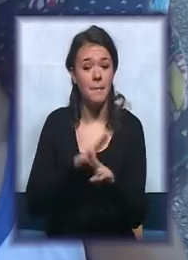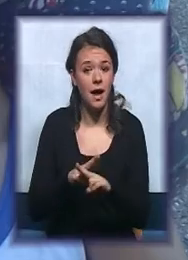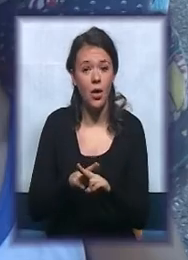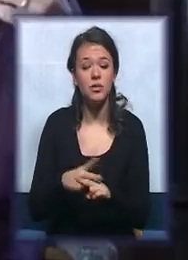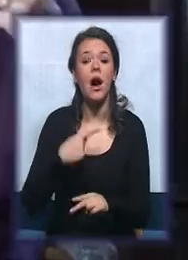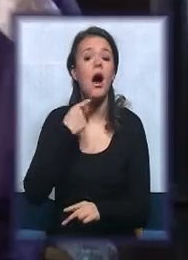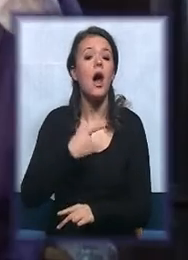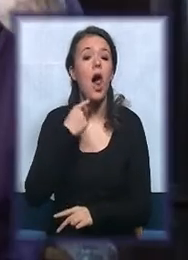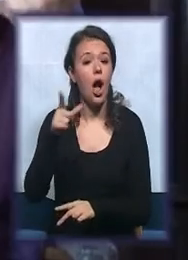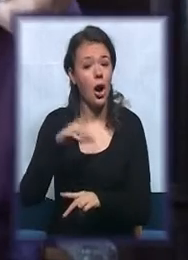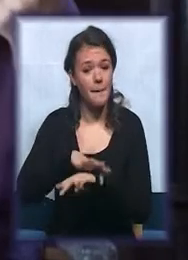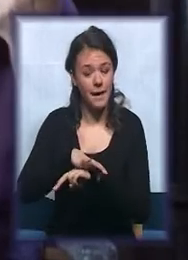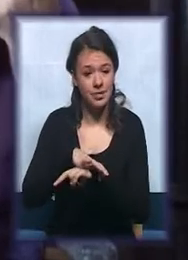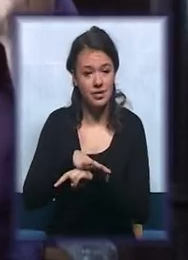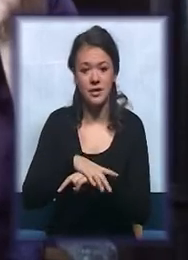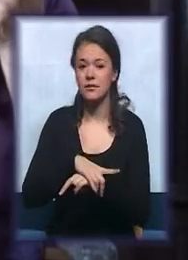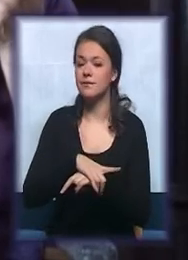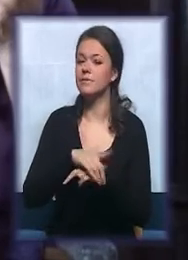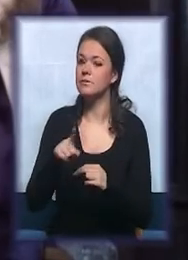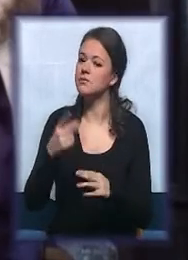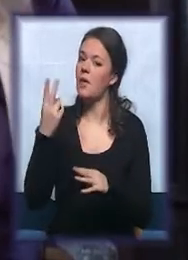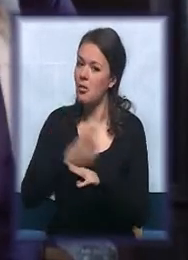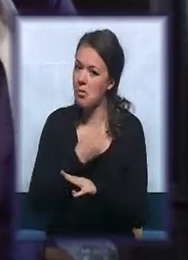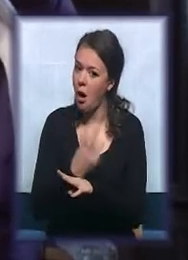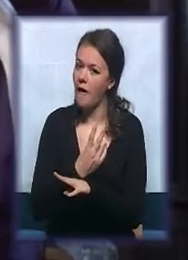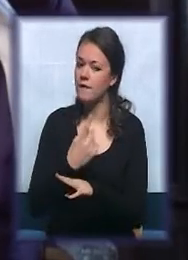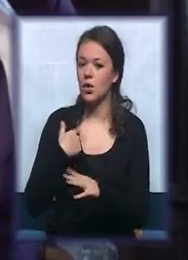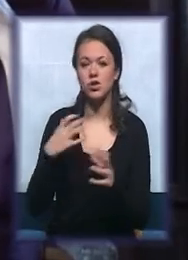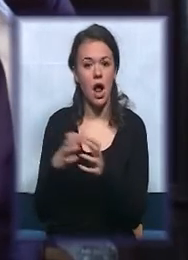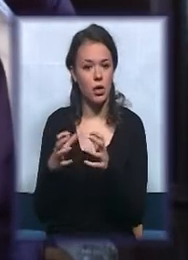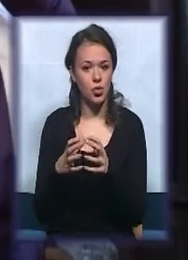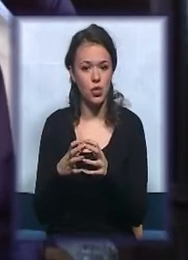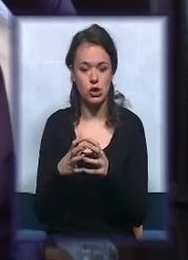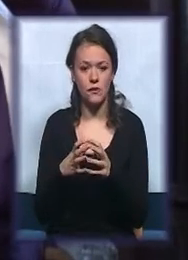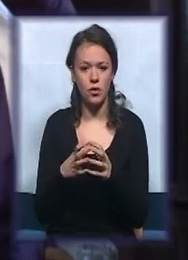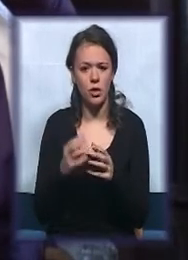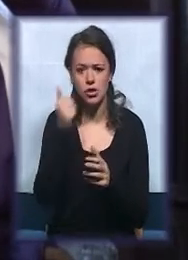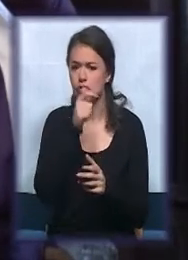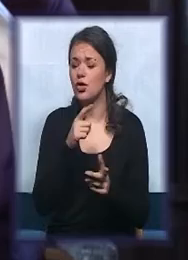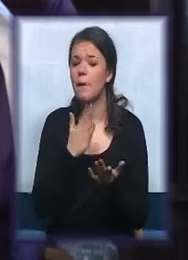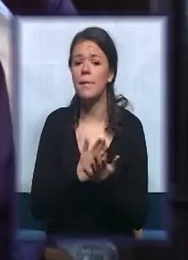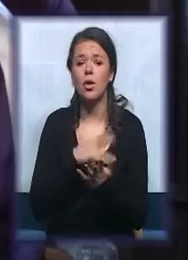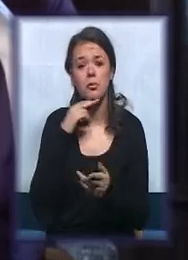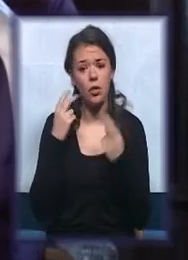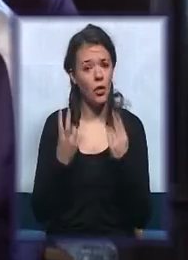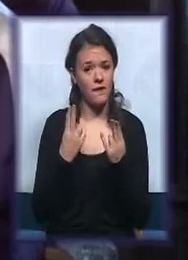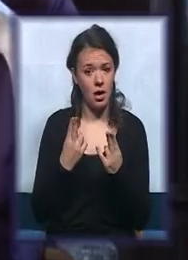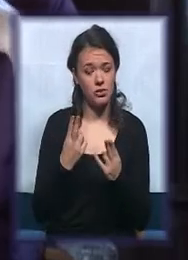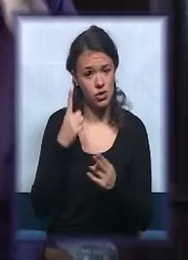logopeda. Znači, naučio se na društvo, naučio se što je to bilo vrlo bitno, znate.